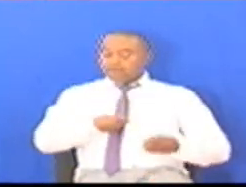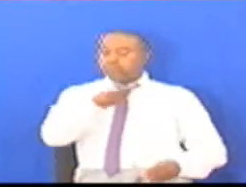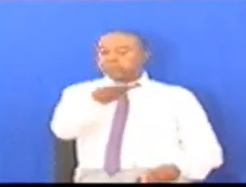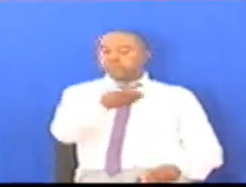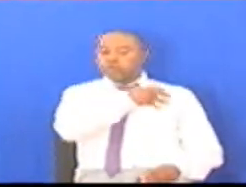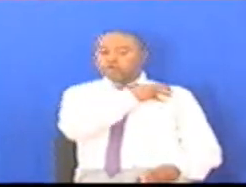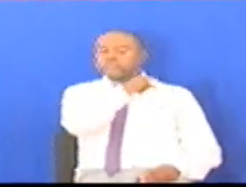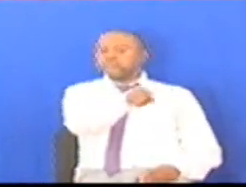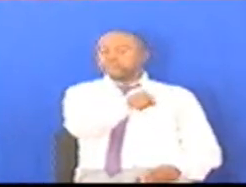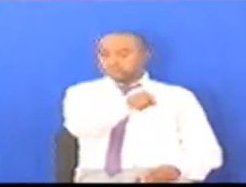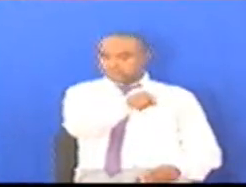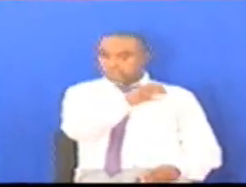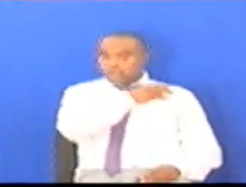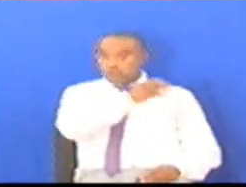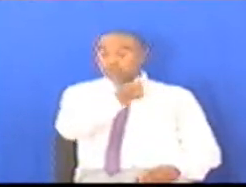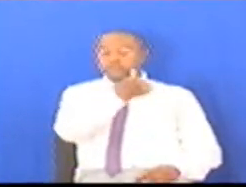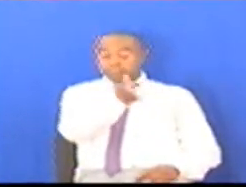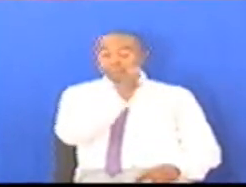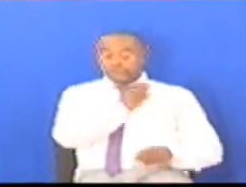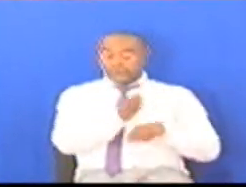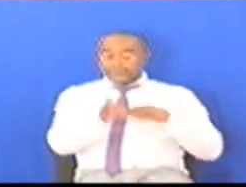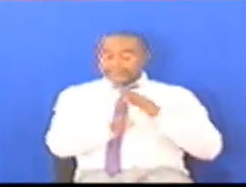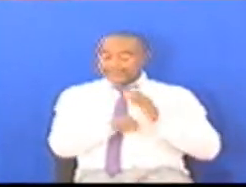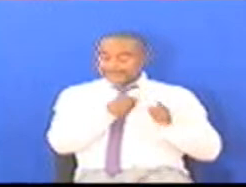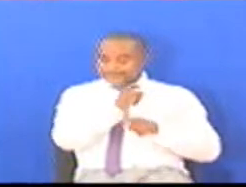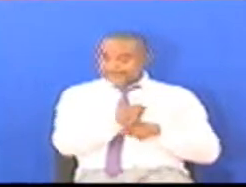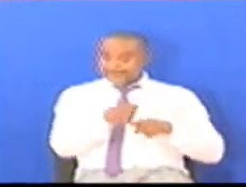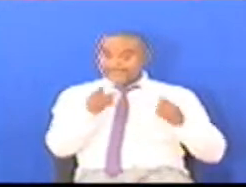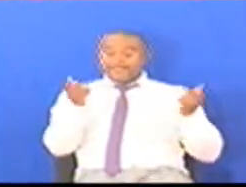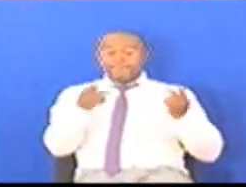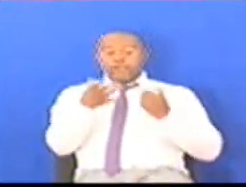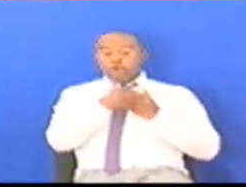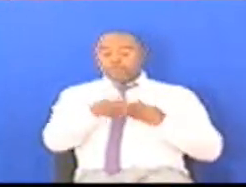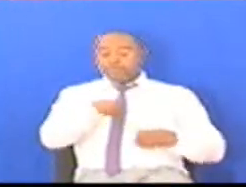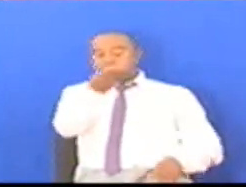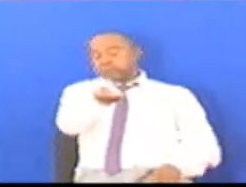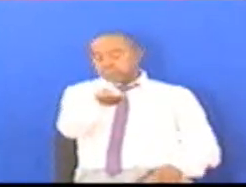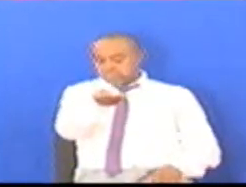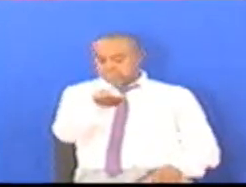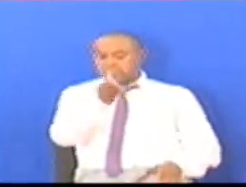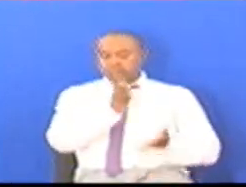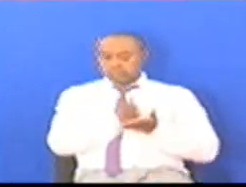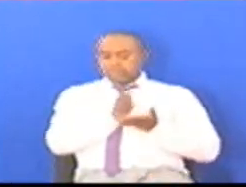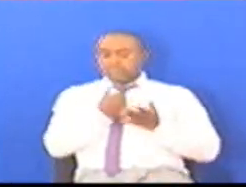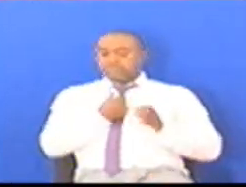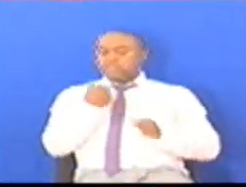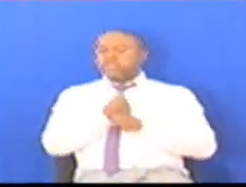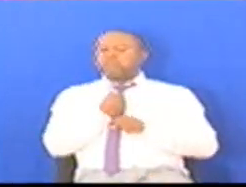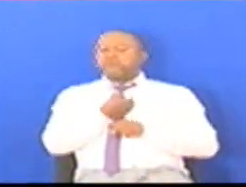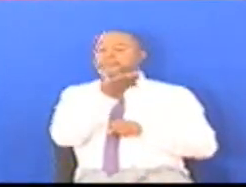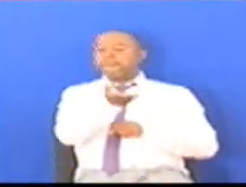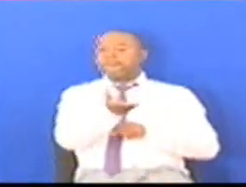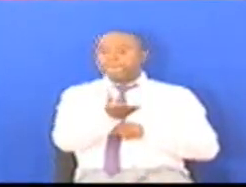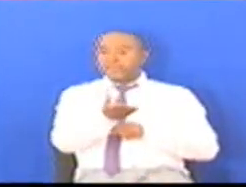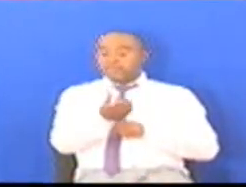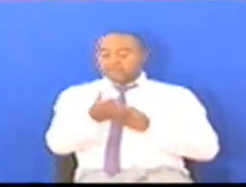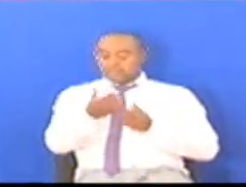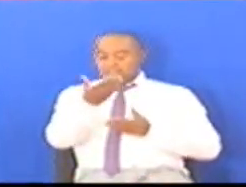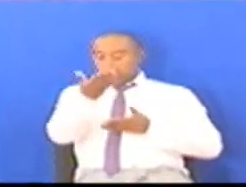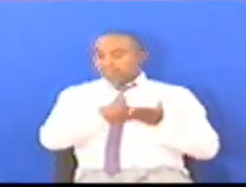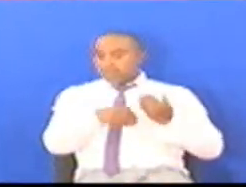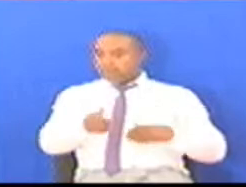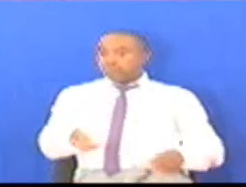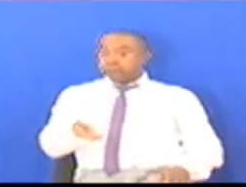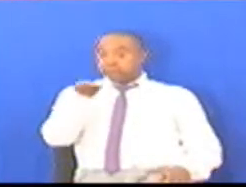Wa ujenzi Nakala ni mpelekehe Na nikafanya ivo Na nayo hapa Barua ili